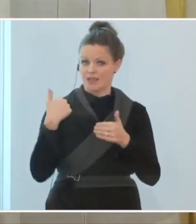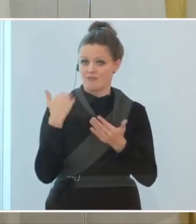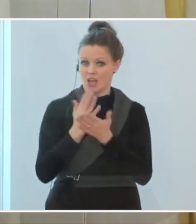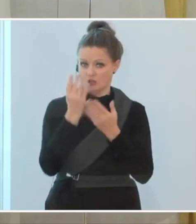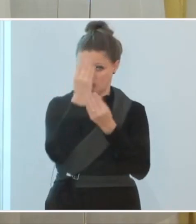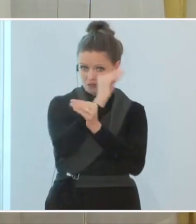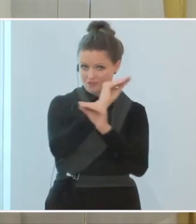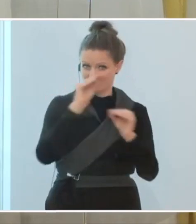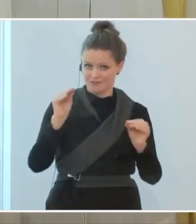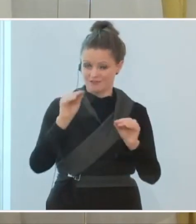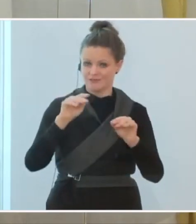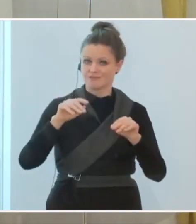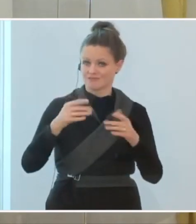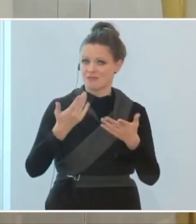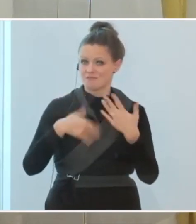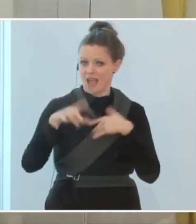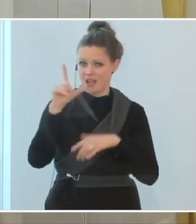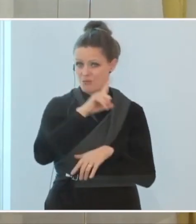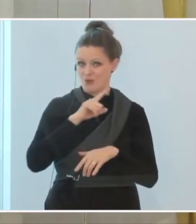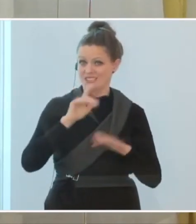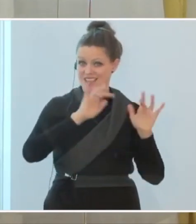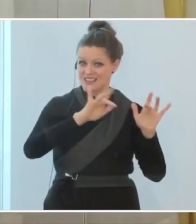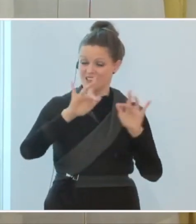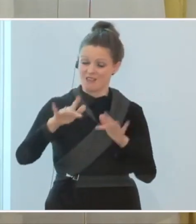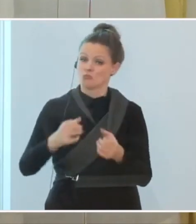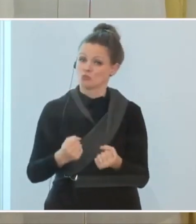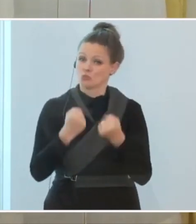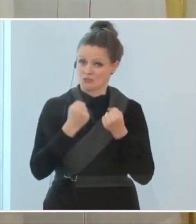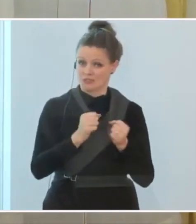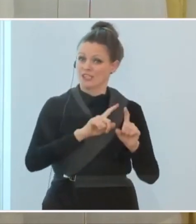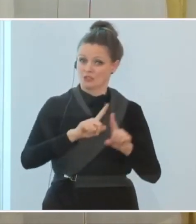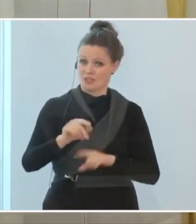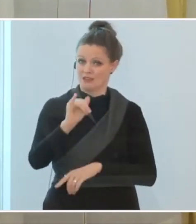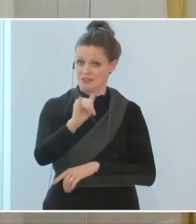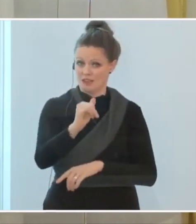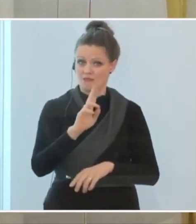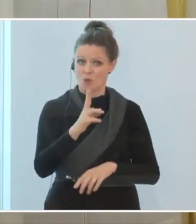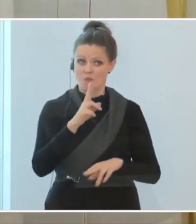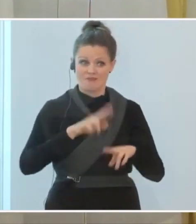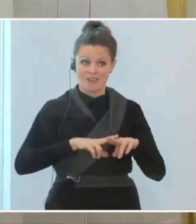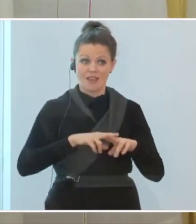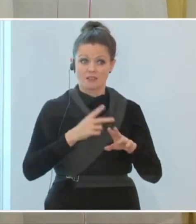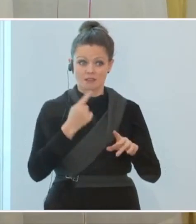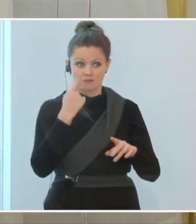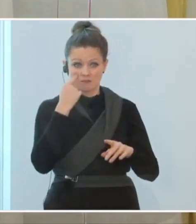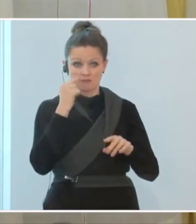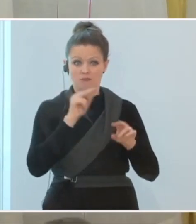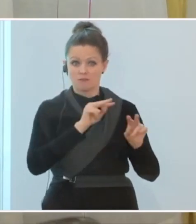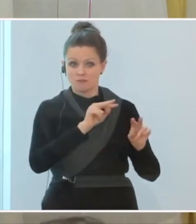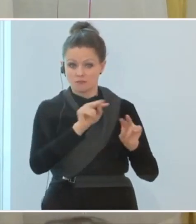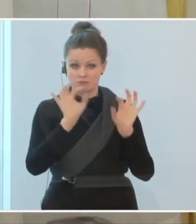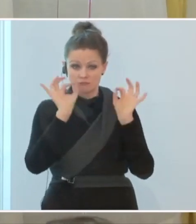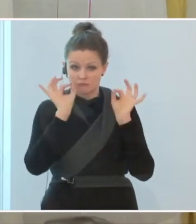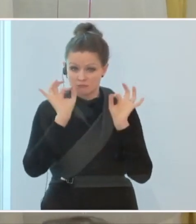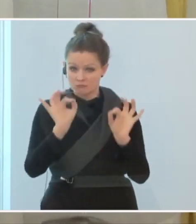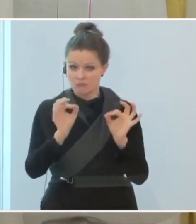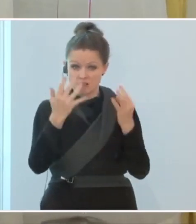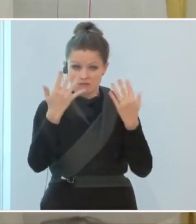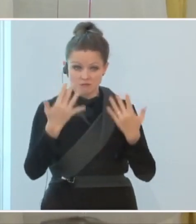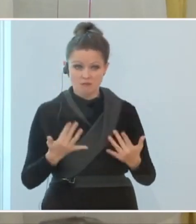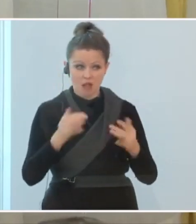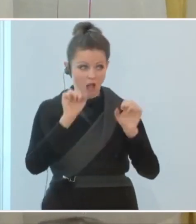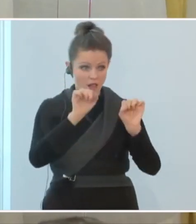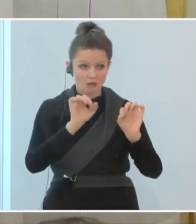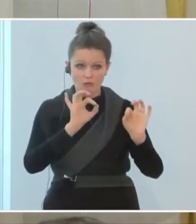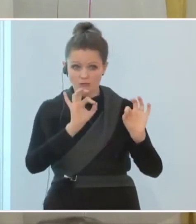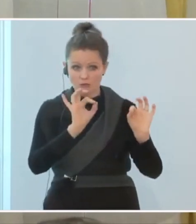dass es auch eine Präsenz geben wird, das wollen wir sicherstellen. Denn dann, wenn es eine überschaubare Zahl von Kundinnen und